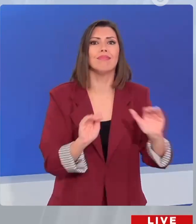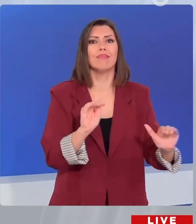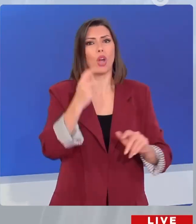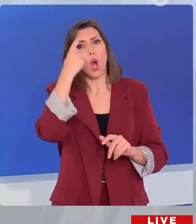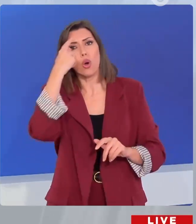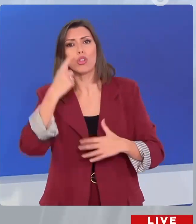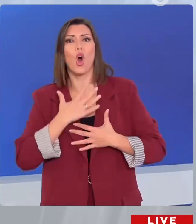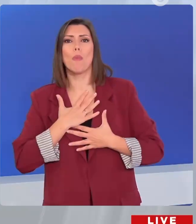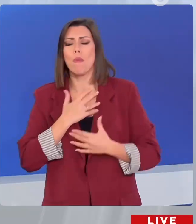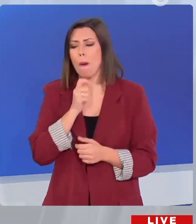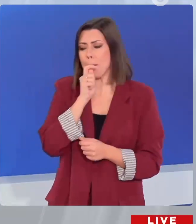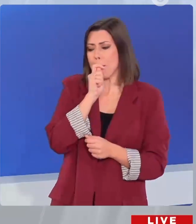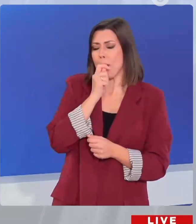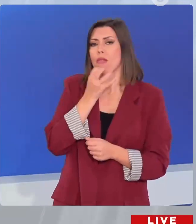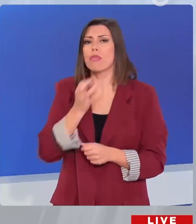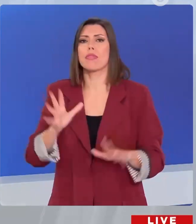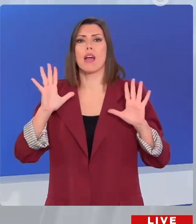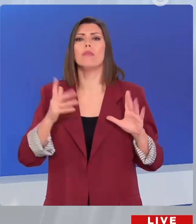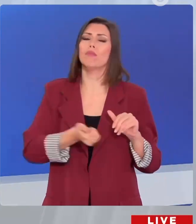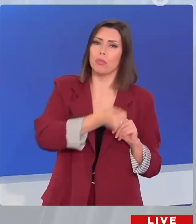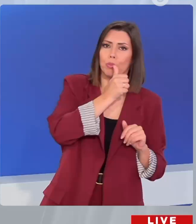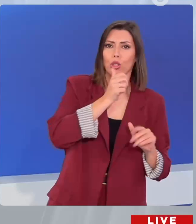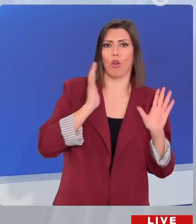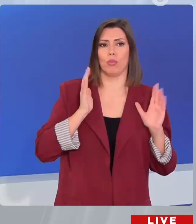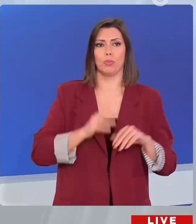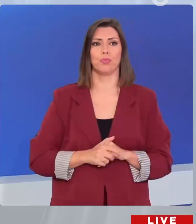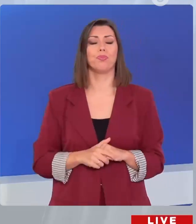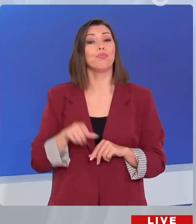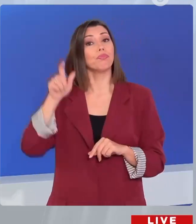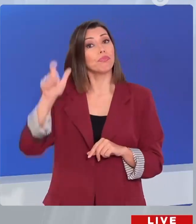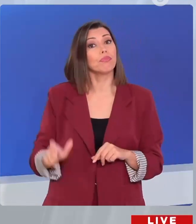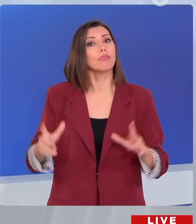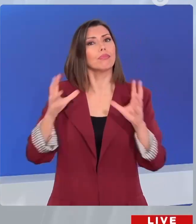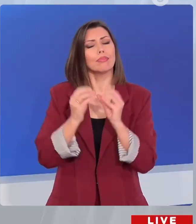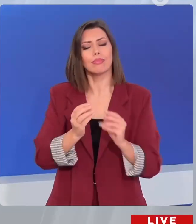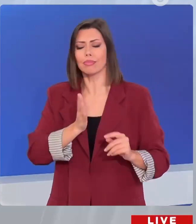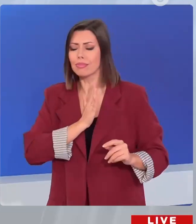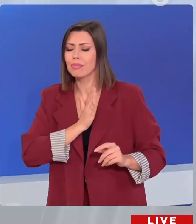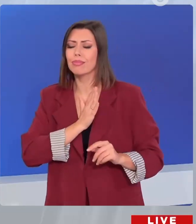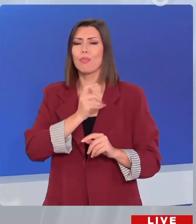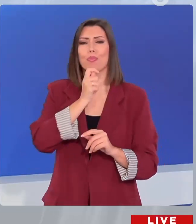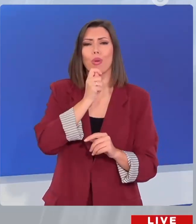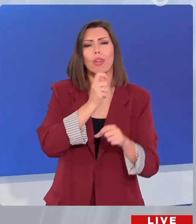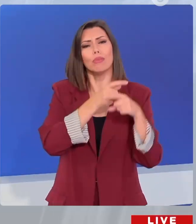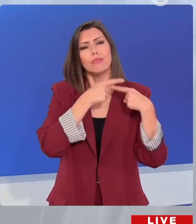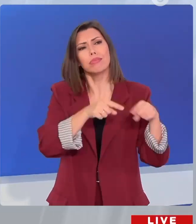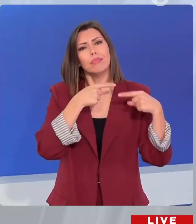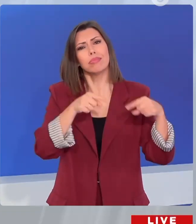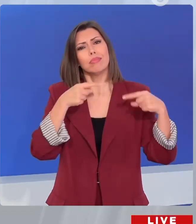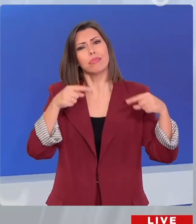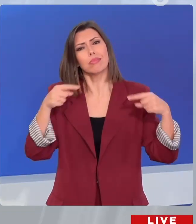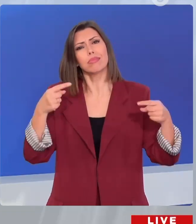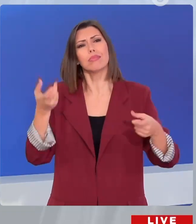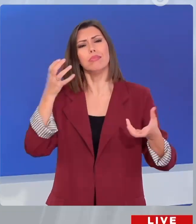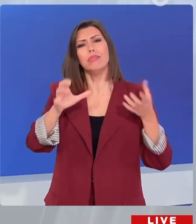σε κάποια κατάσταση. Με πολύ θερμά λόγια για τον άνθρωπο και τον πολιτικό, αποχαιρετά σύσομη η πολιτική ηγεσία το Γιάννη